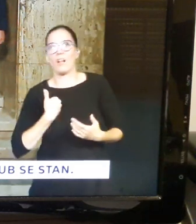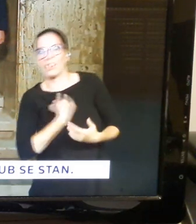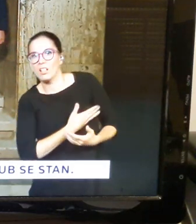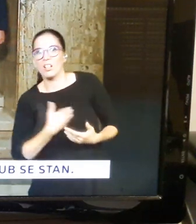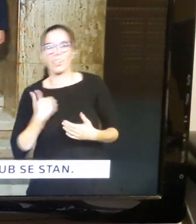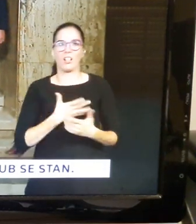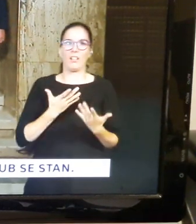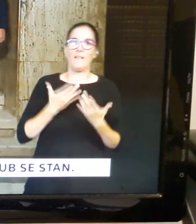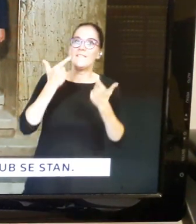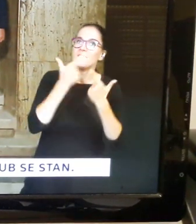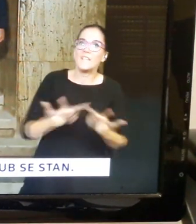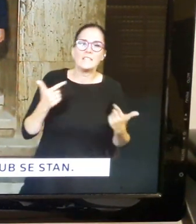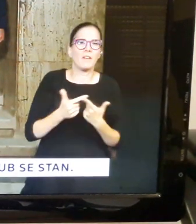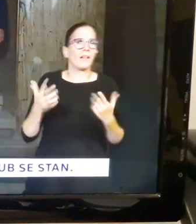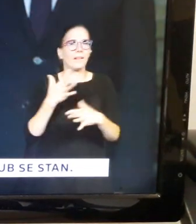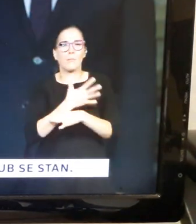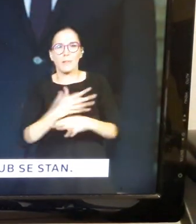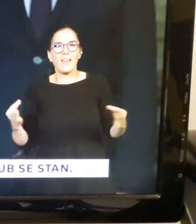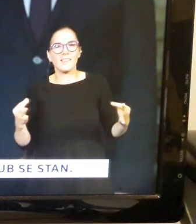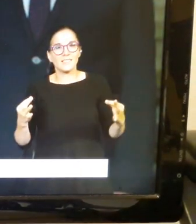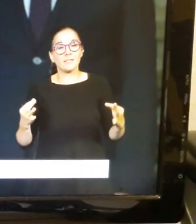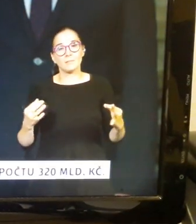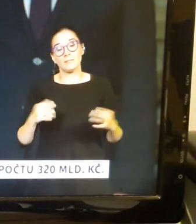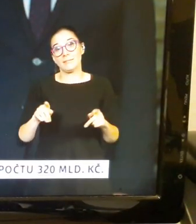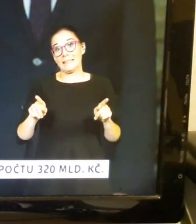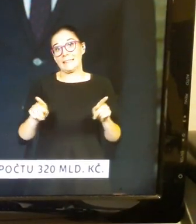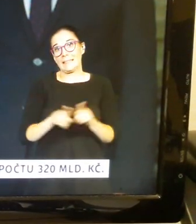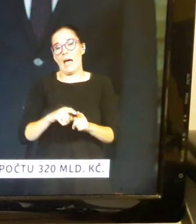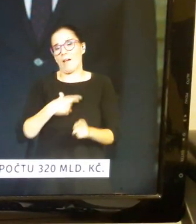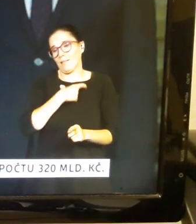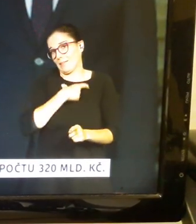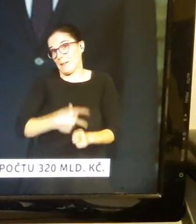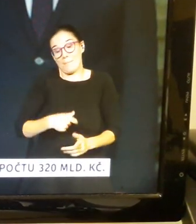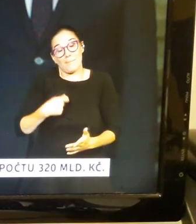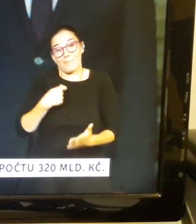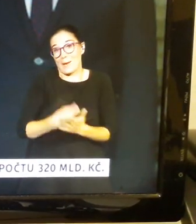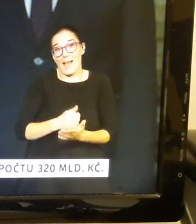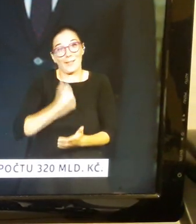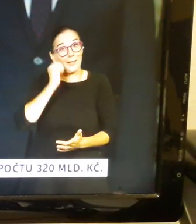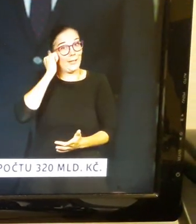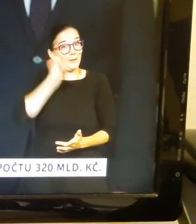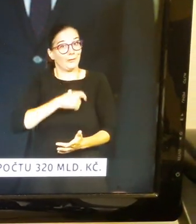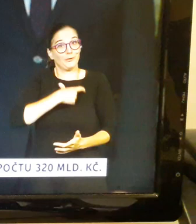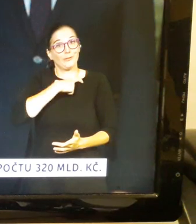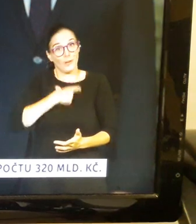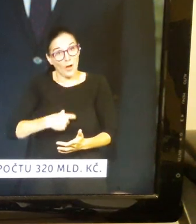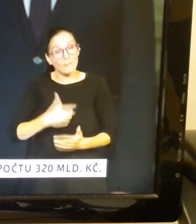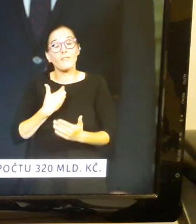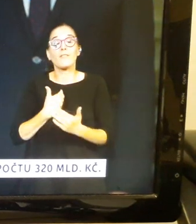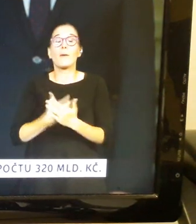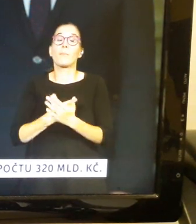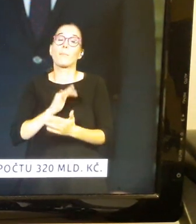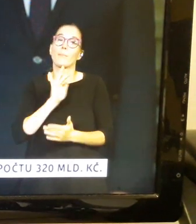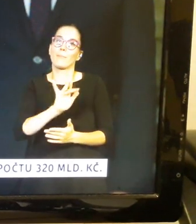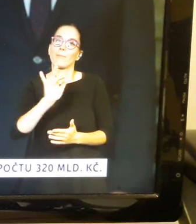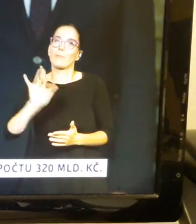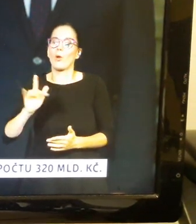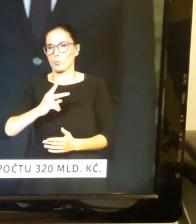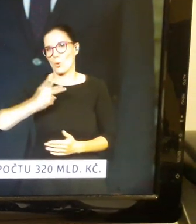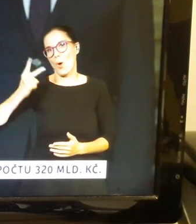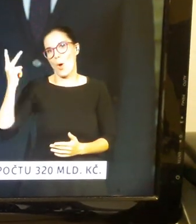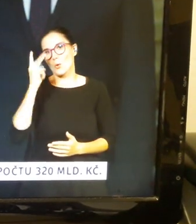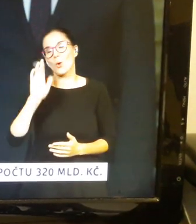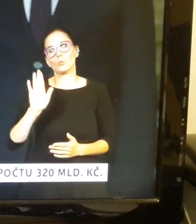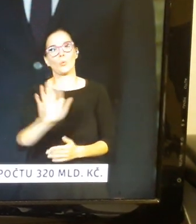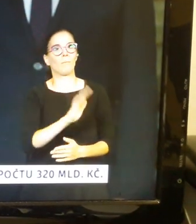nepřesvědčivě. I já jsem člověk a umím se do těchto pocitů žít. A proto